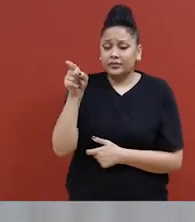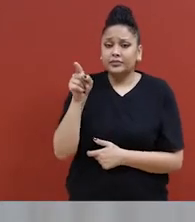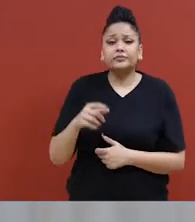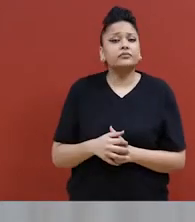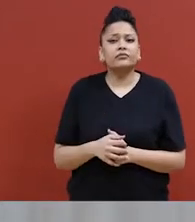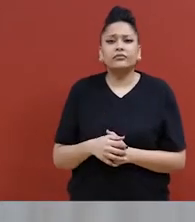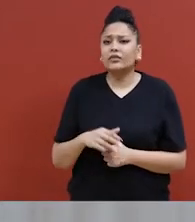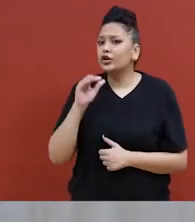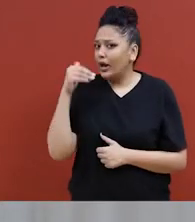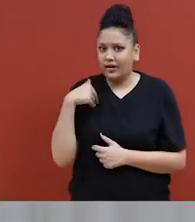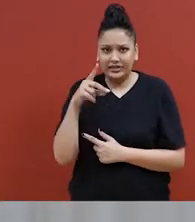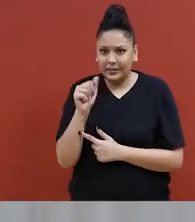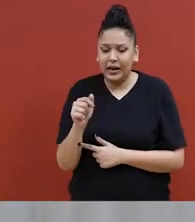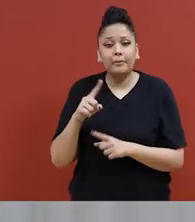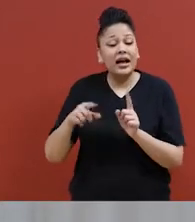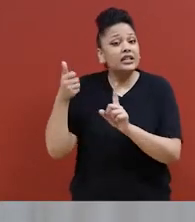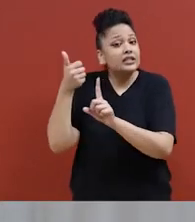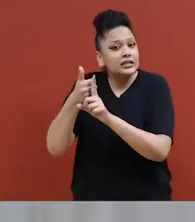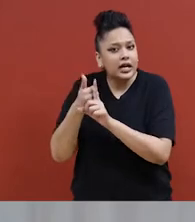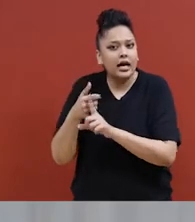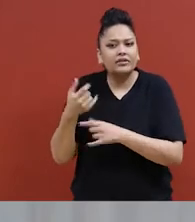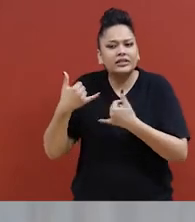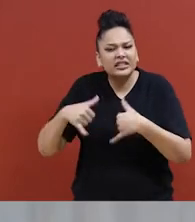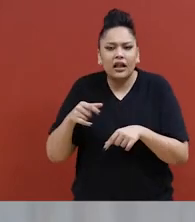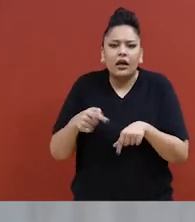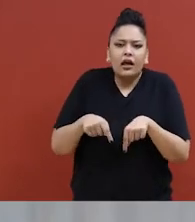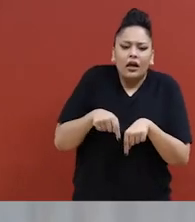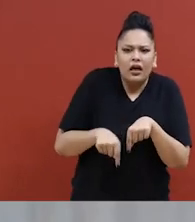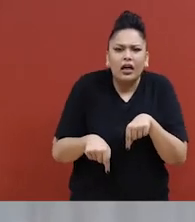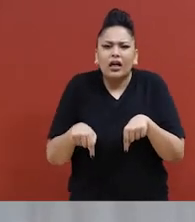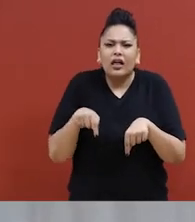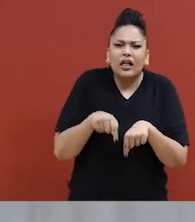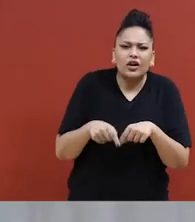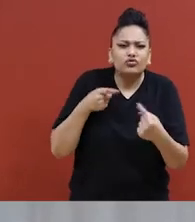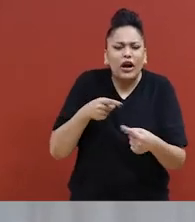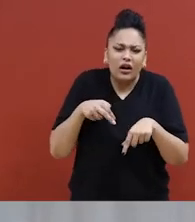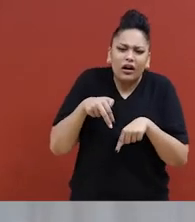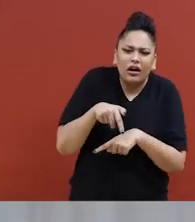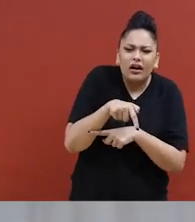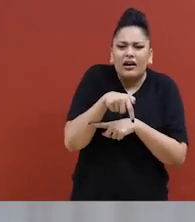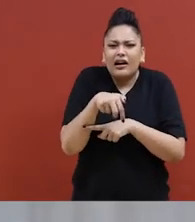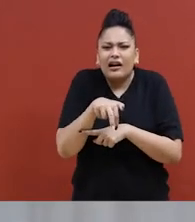Je dirais que bien qu'elle ne vivait pas avec un handicap, elle avait un problème de mobilité.